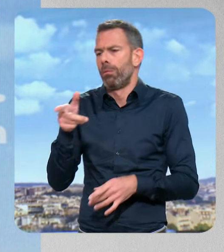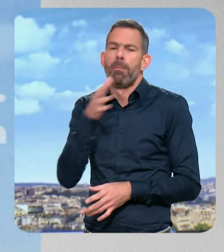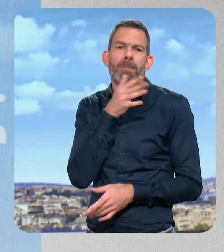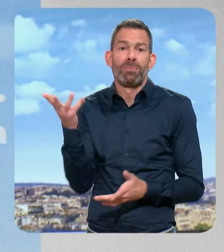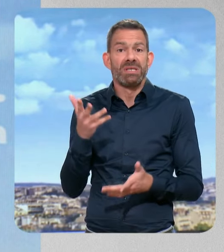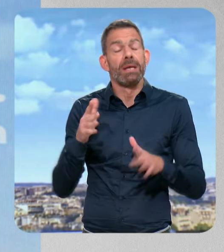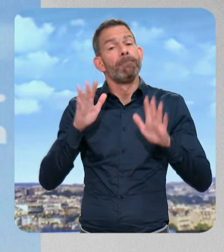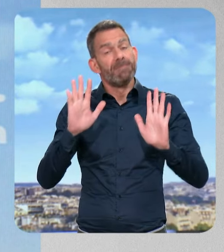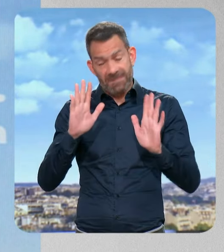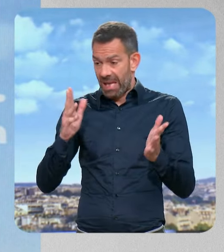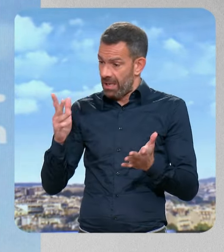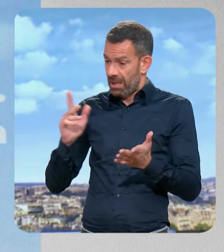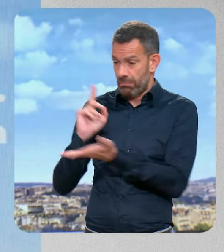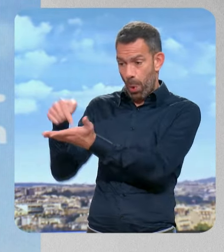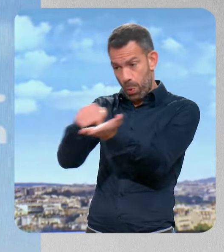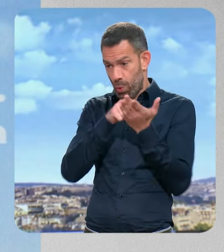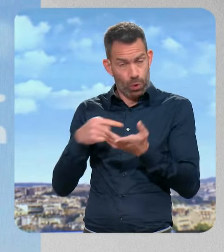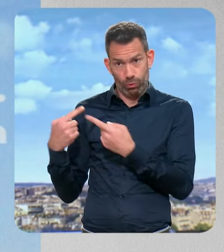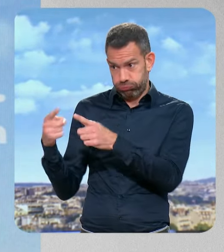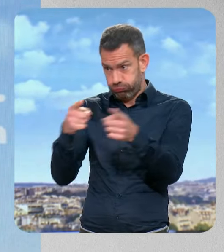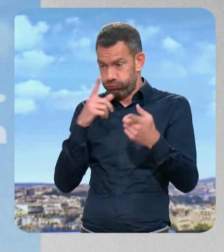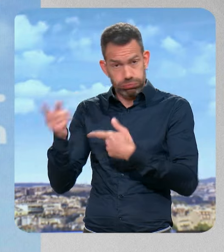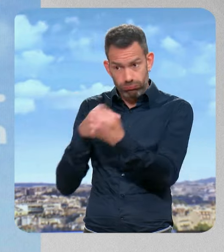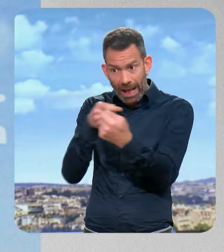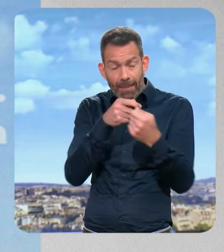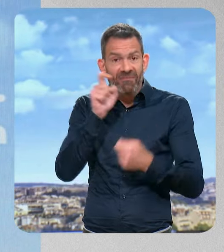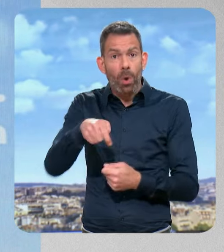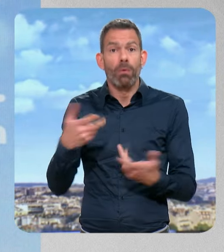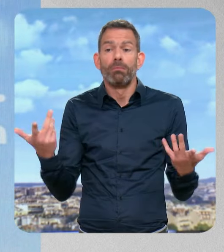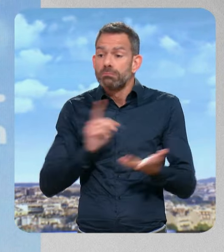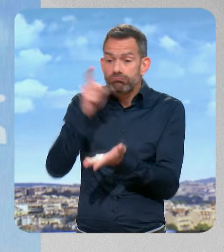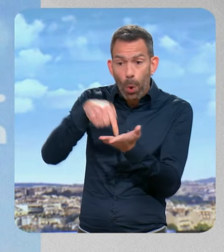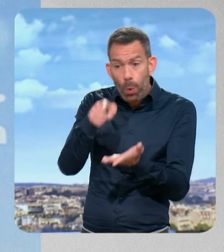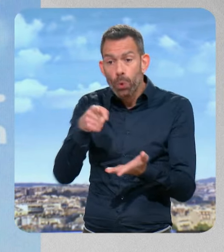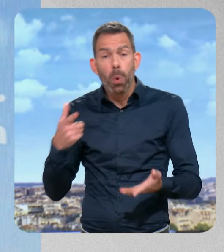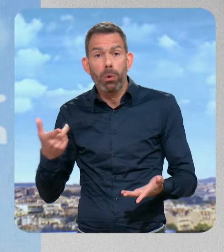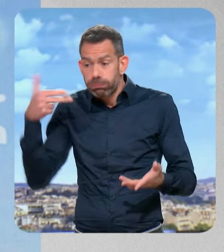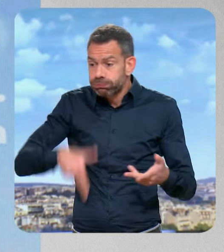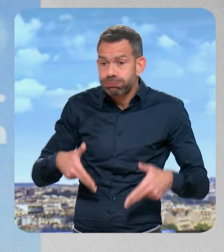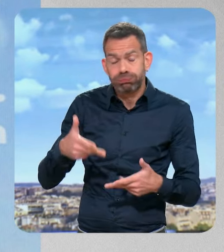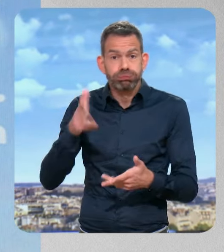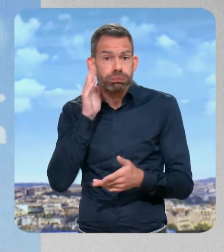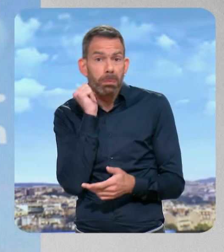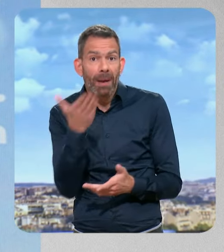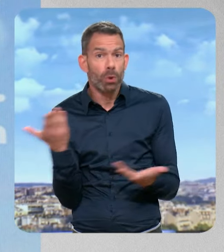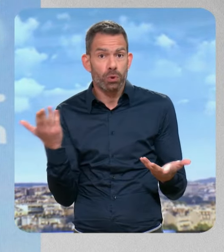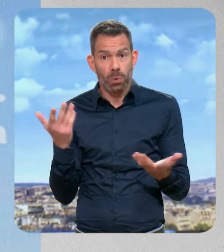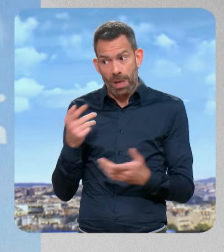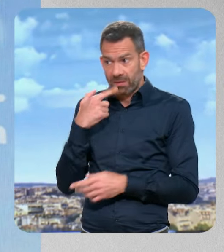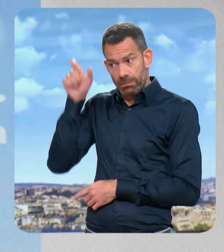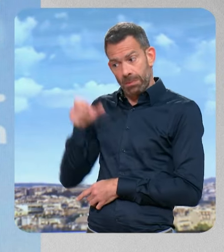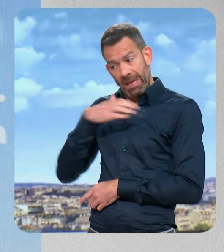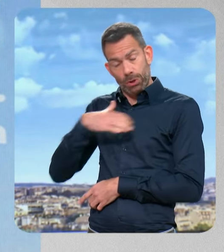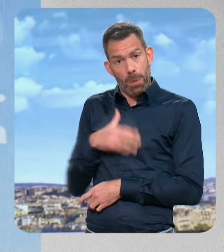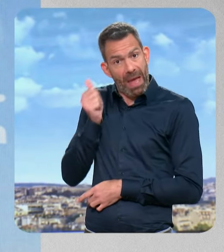situation géographique, il faut s'adapter. Il y a des endroits où il n'est pas nécessaire d'armer la police municipale. Sans doute, le maire doit le décider.